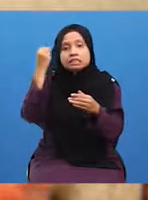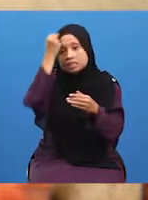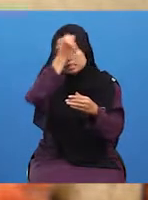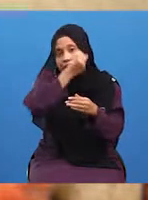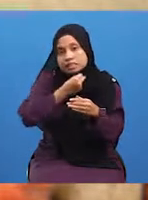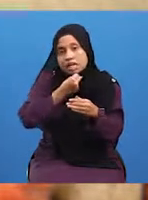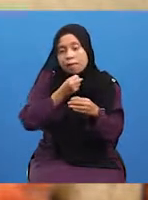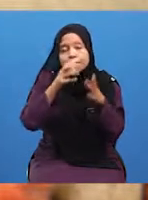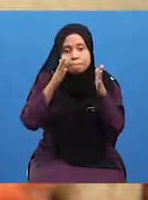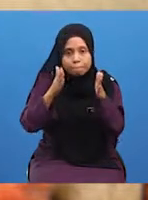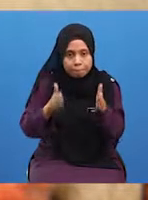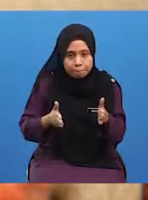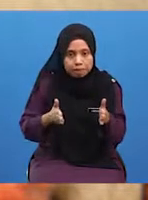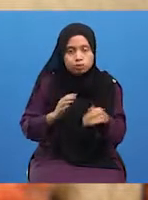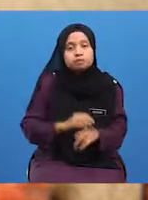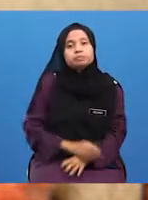watak manusia.